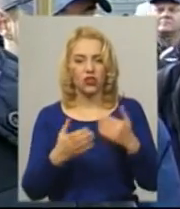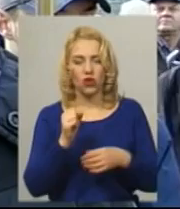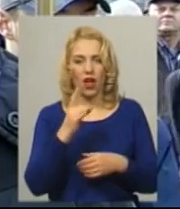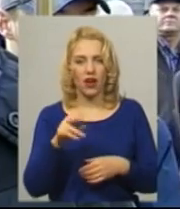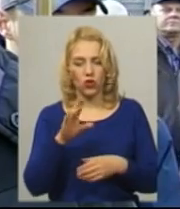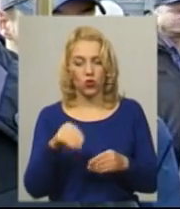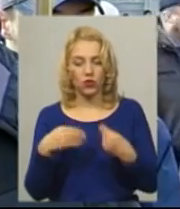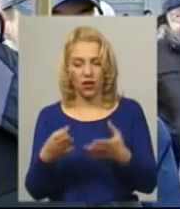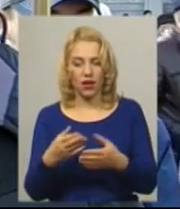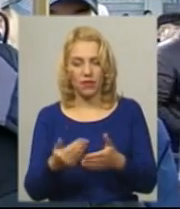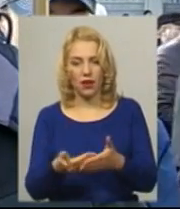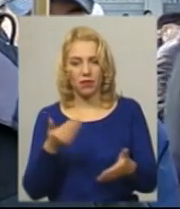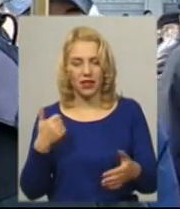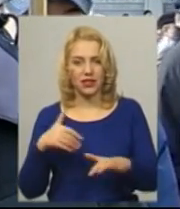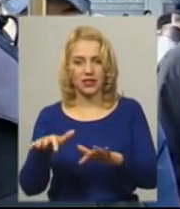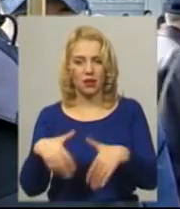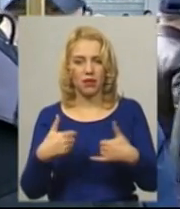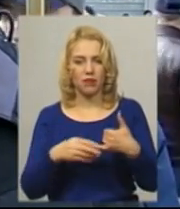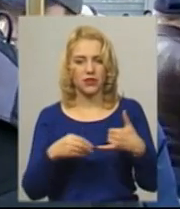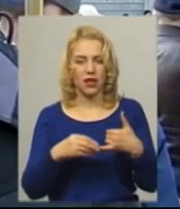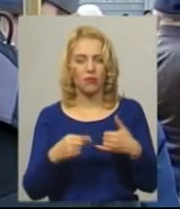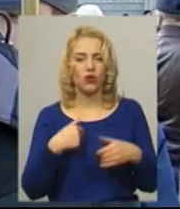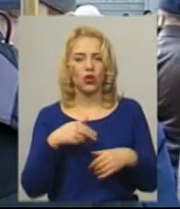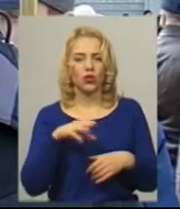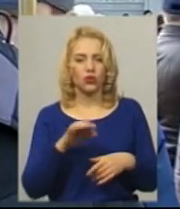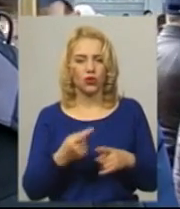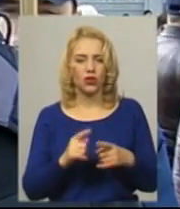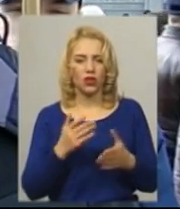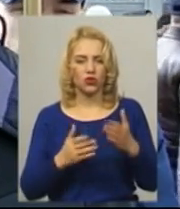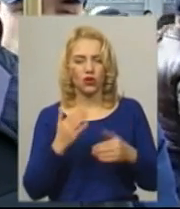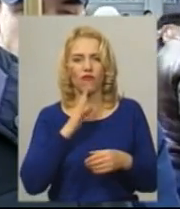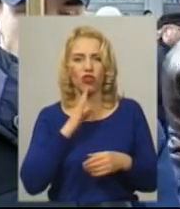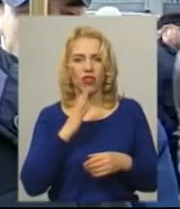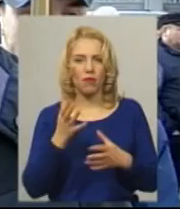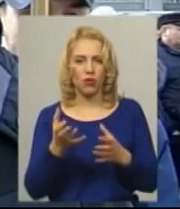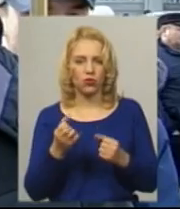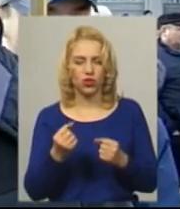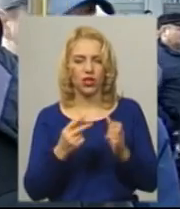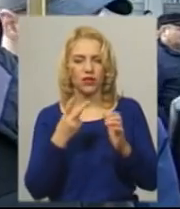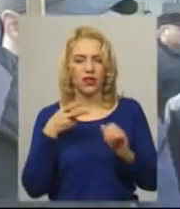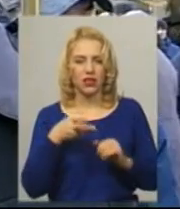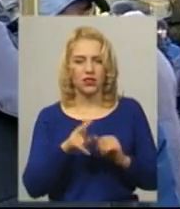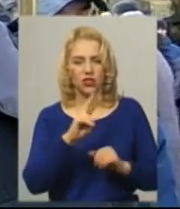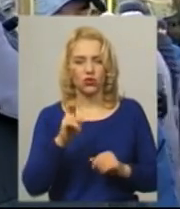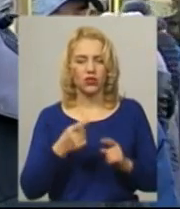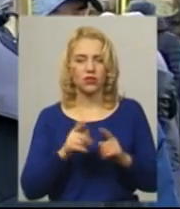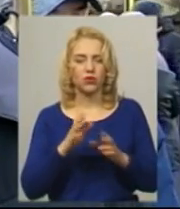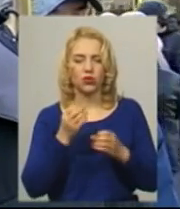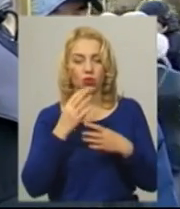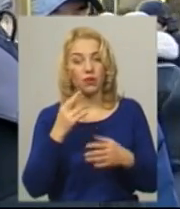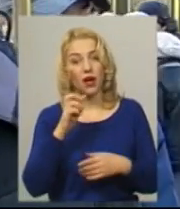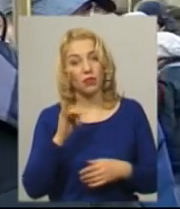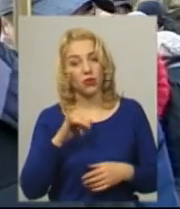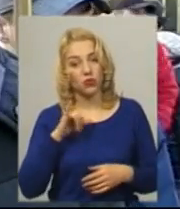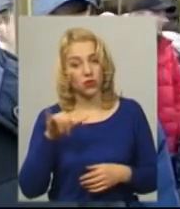наперед і забираємо цю землю, якщо вона получить 2 тисячі доларів, це буде дуже добре. А якщо б в неї було